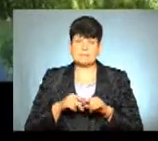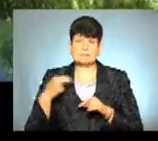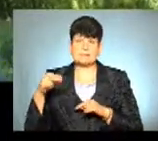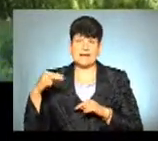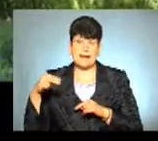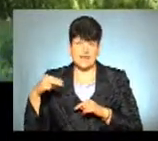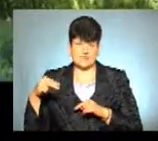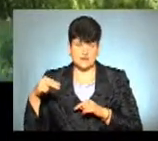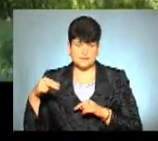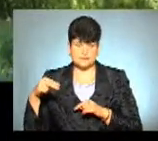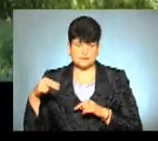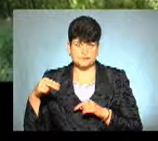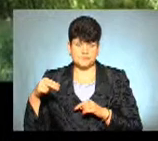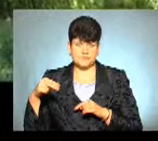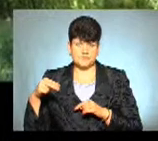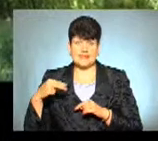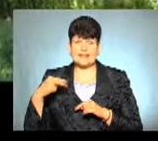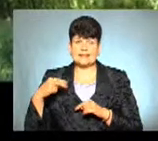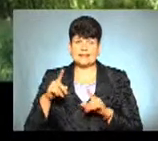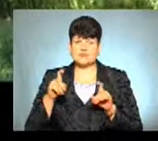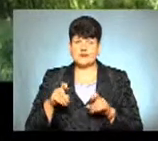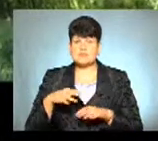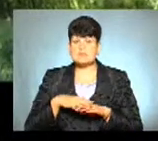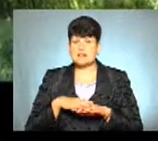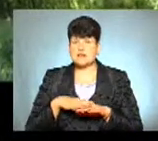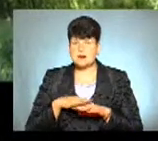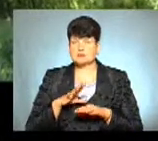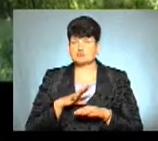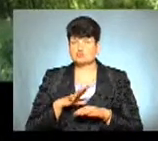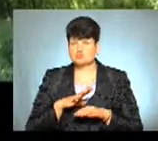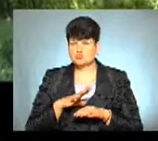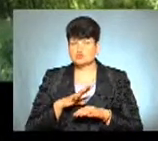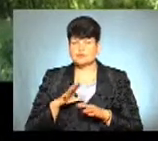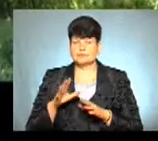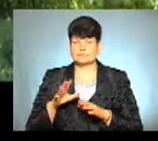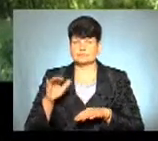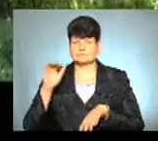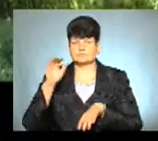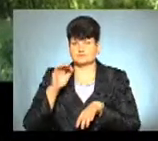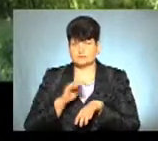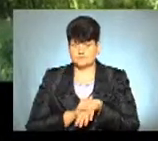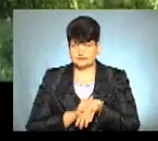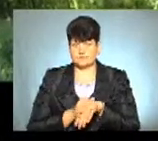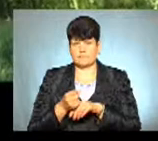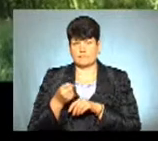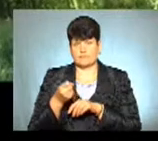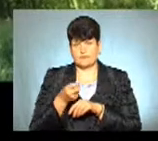тестування з математики було зафіксовано і видалено